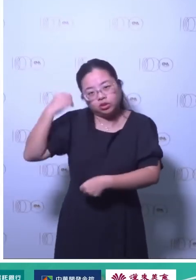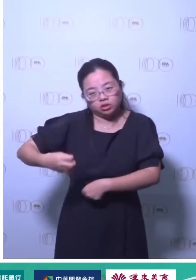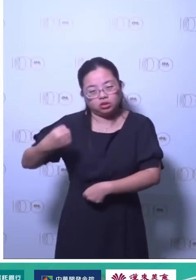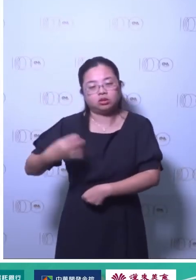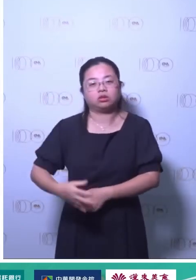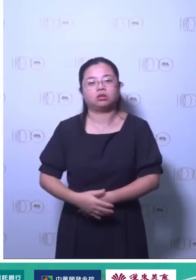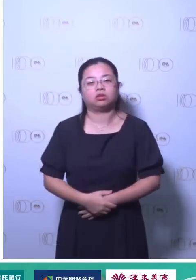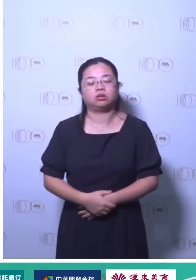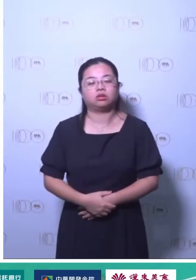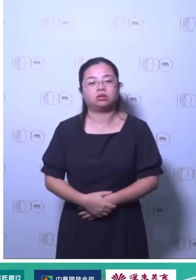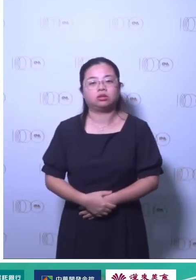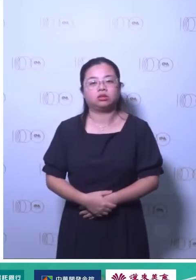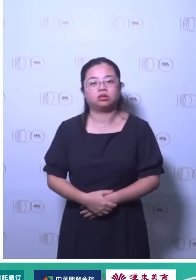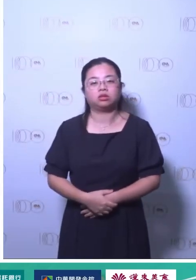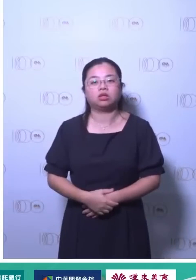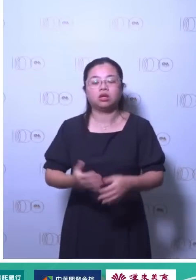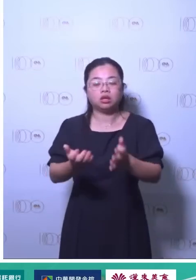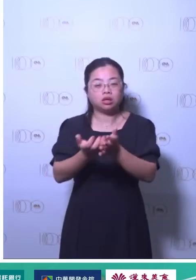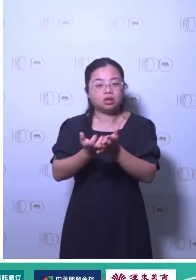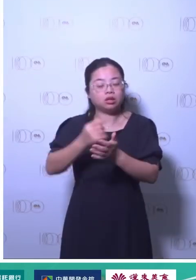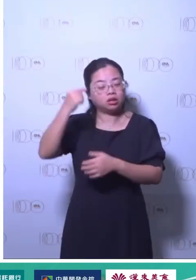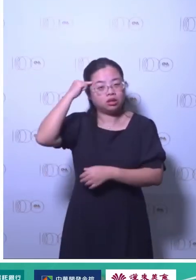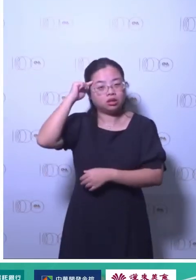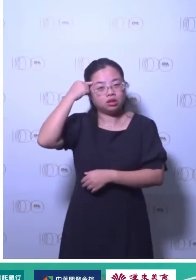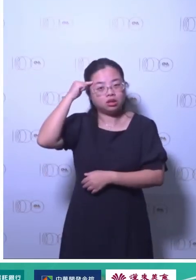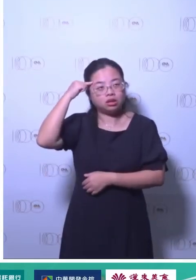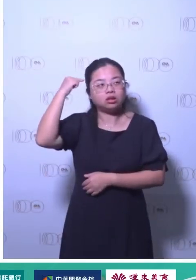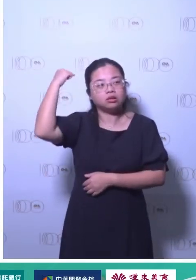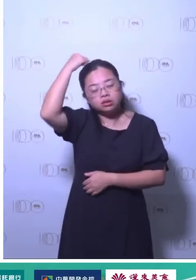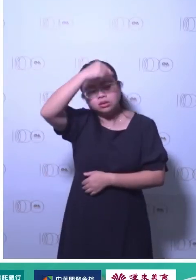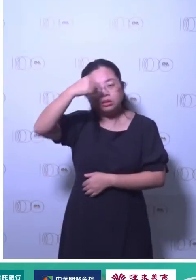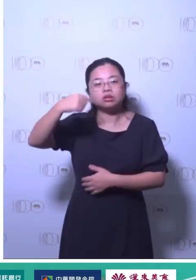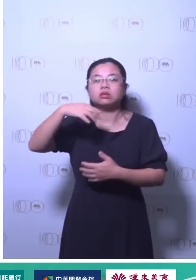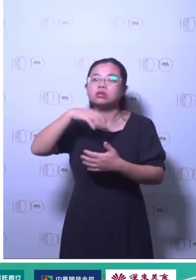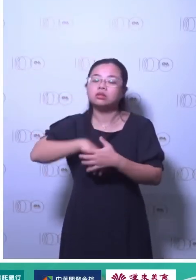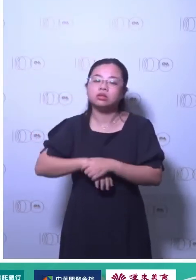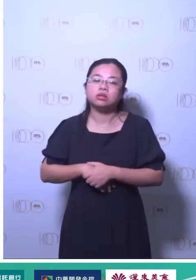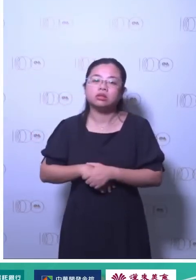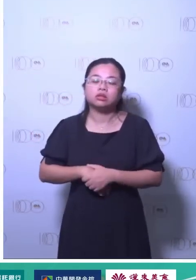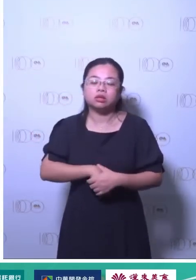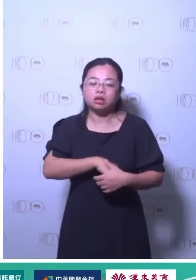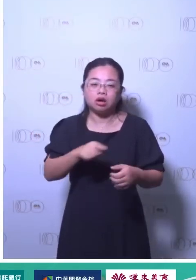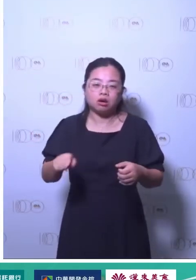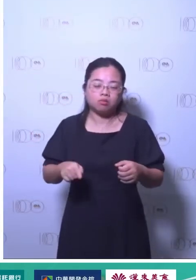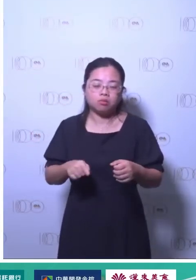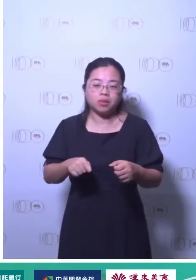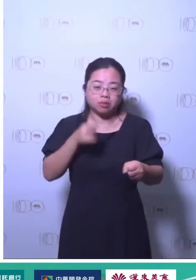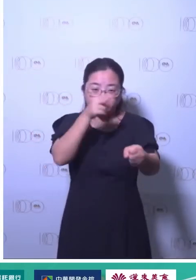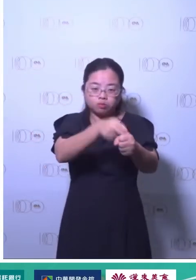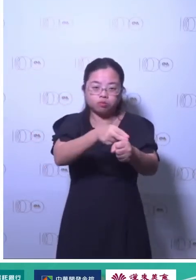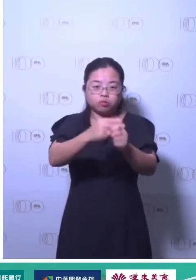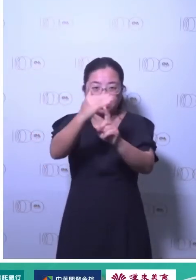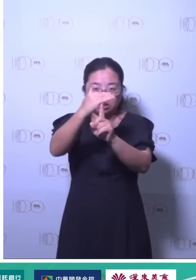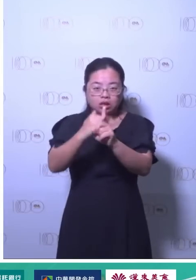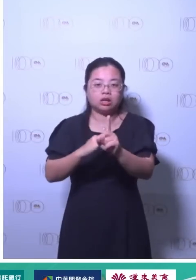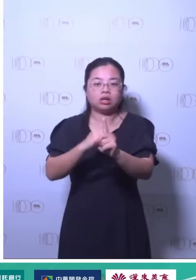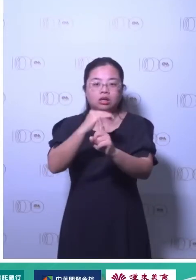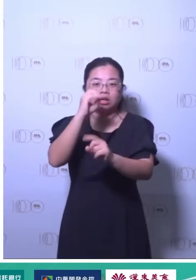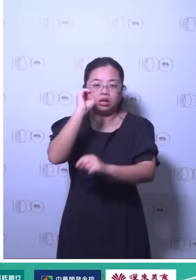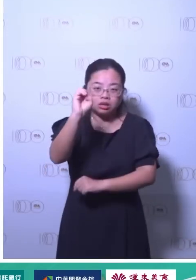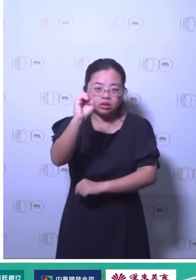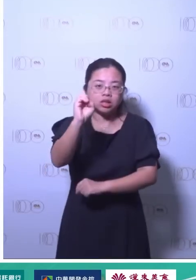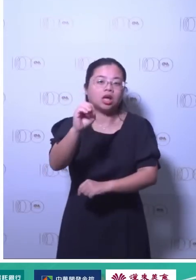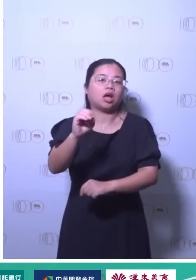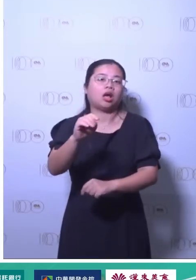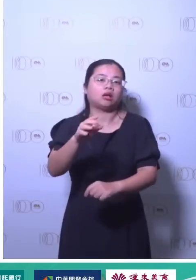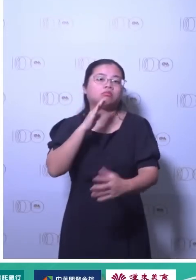量减但你减不下来真的有困难或成本太高你请别人帮你减一下平衡一下补偿一下抵消